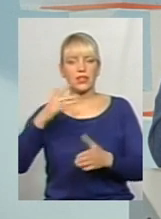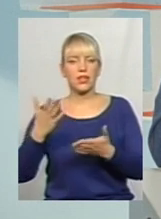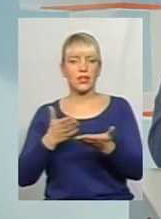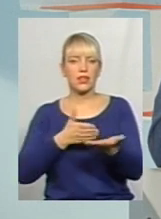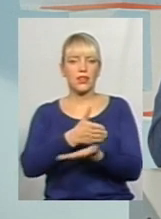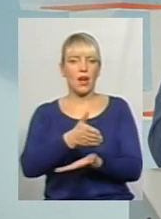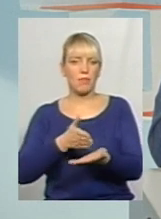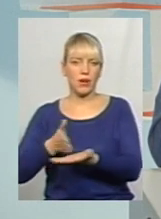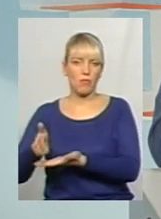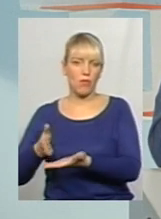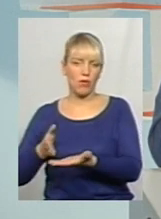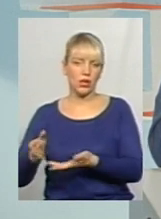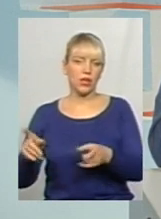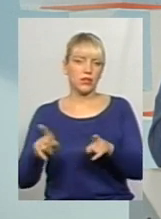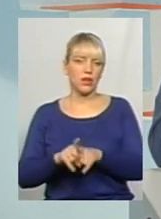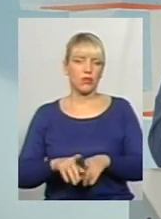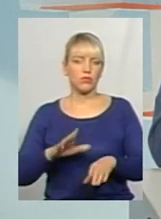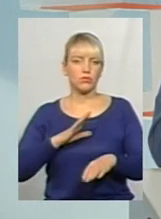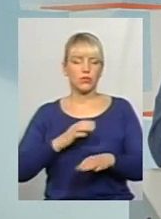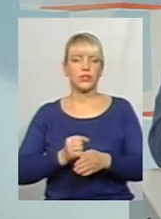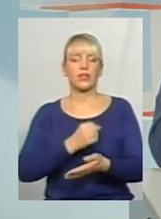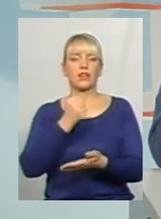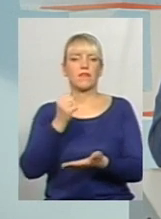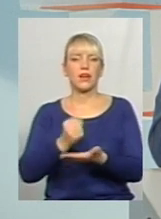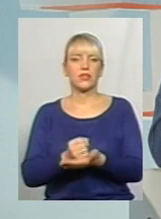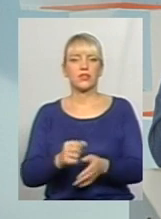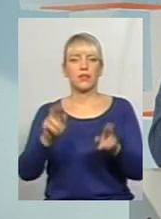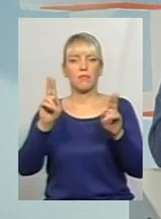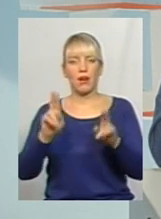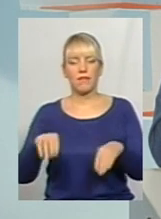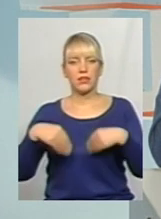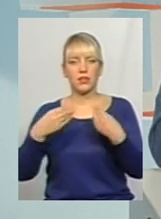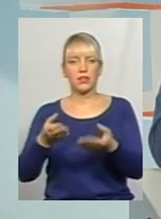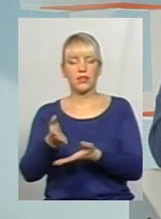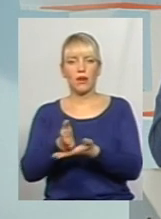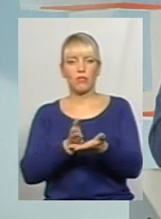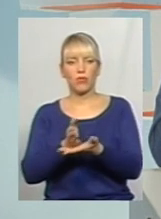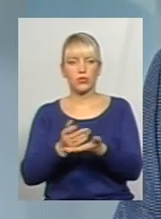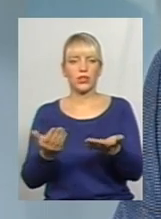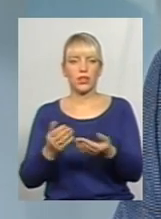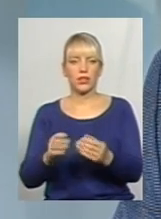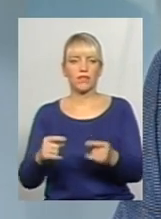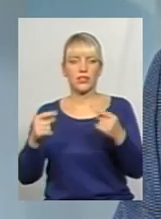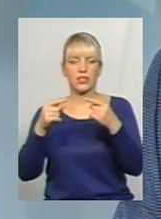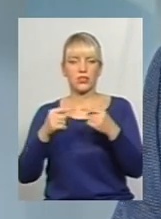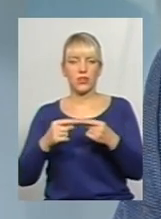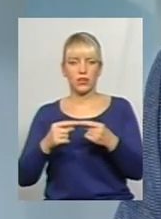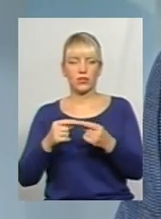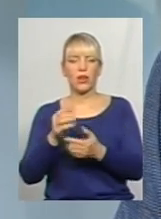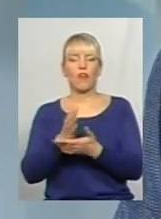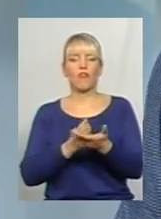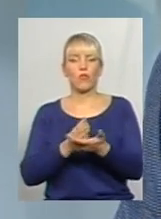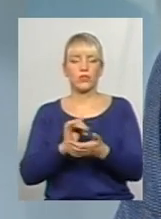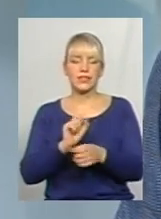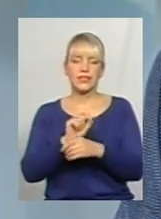Також були затверджені правила надання послуг, які визначають функції